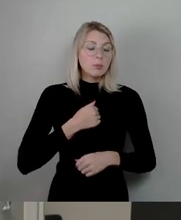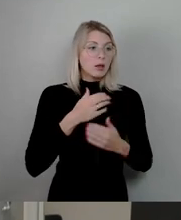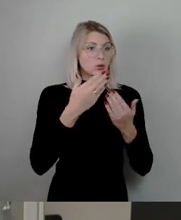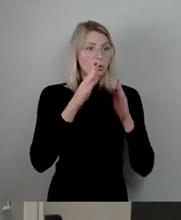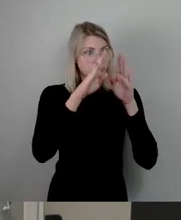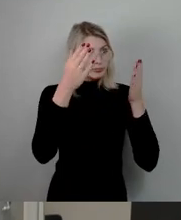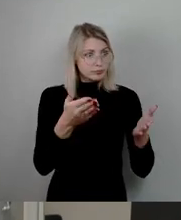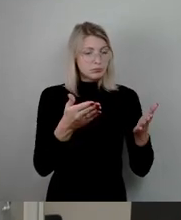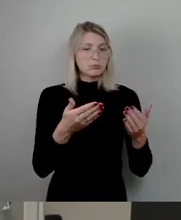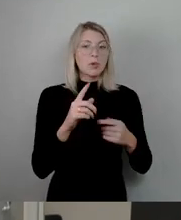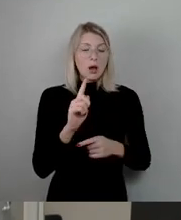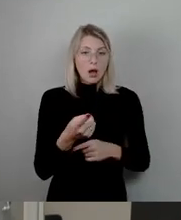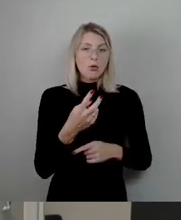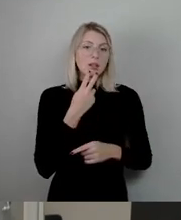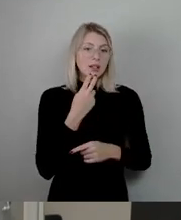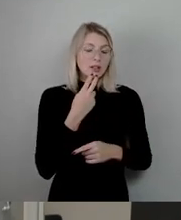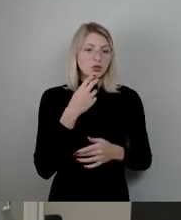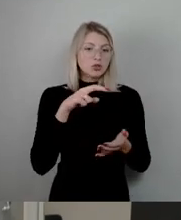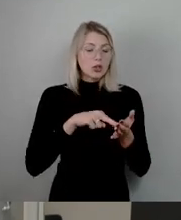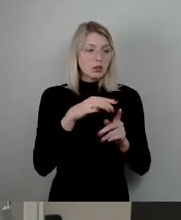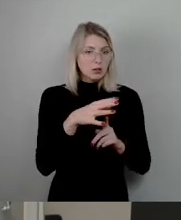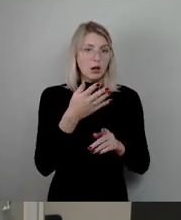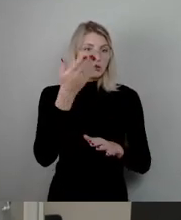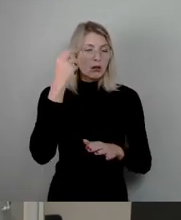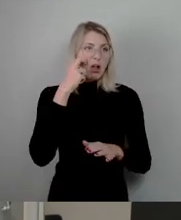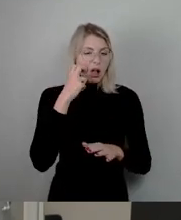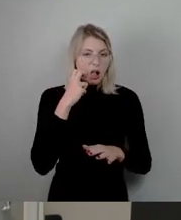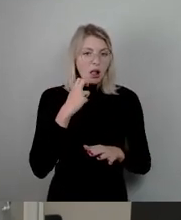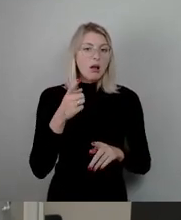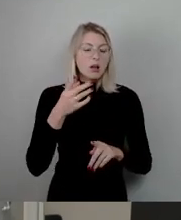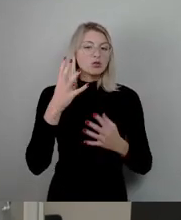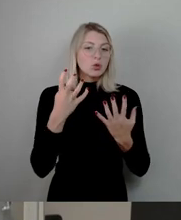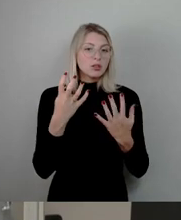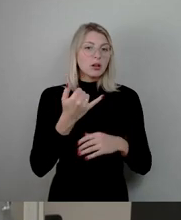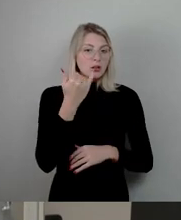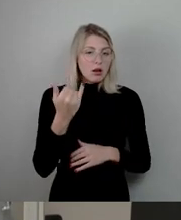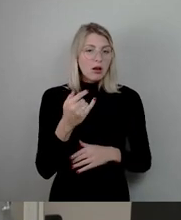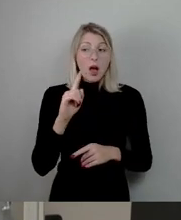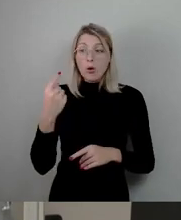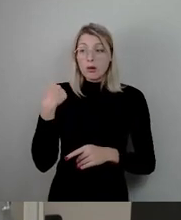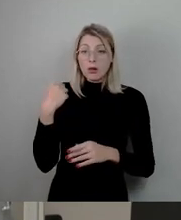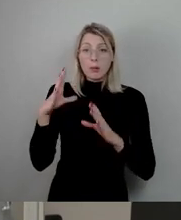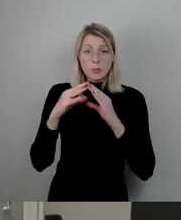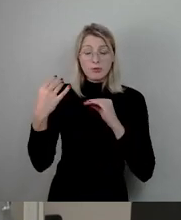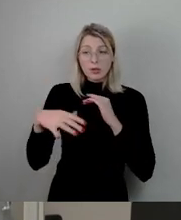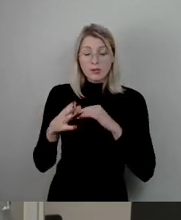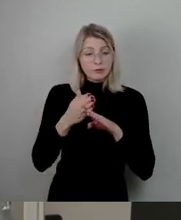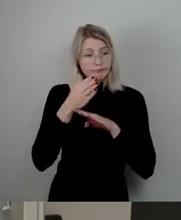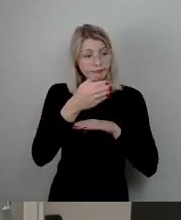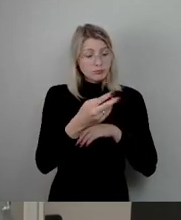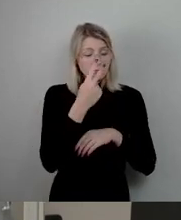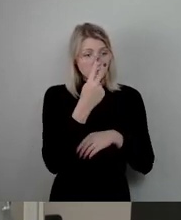energetischen Standort hat, der aus den 90er Jahren noch stammt. Das konnte man auch am Mittwoch in dieser Vorortbegehung sich sehr gut anschauen.